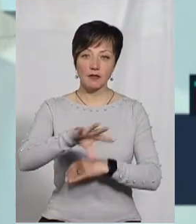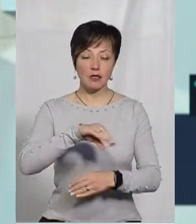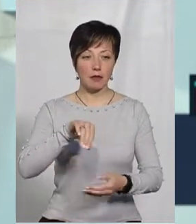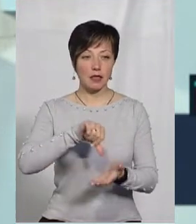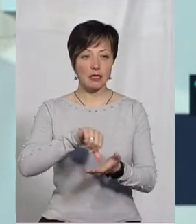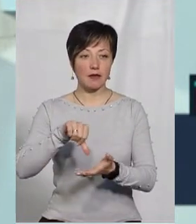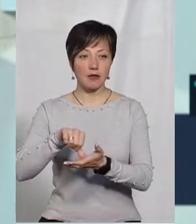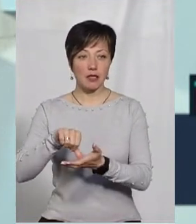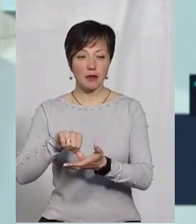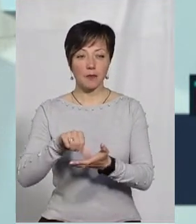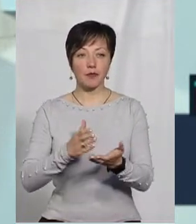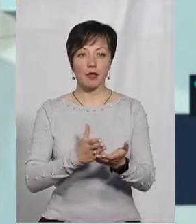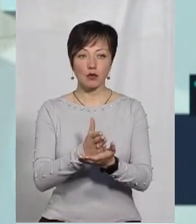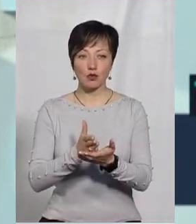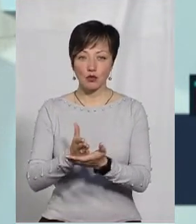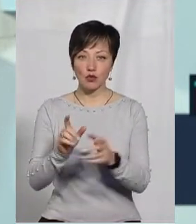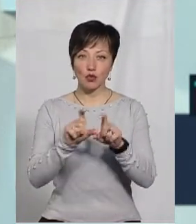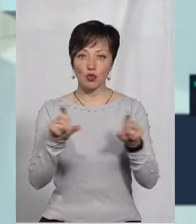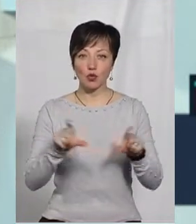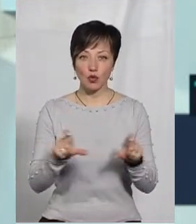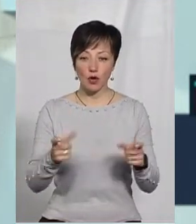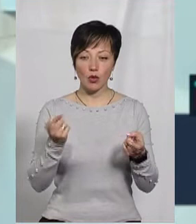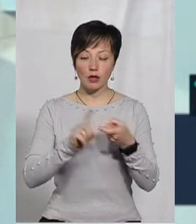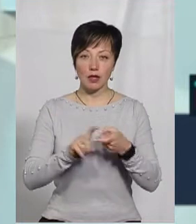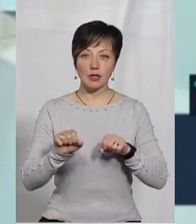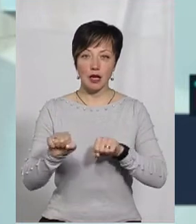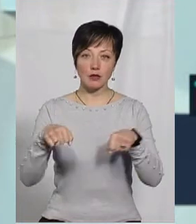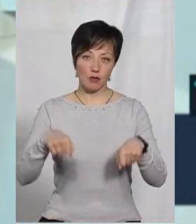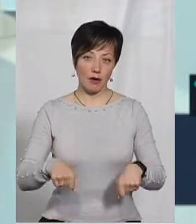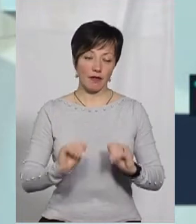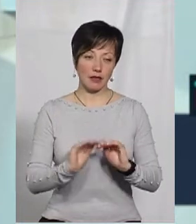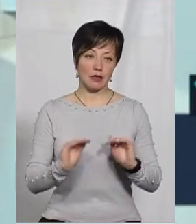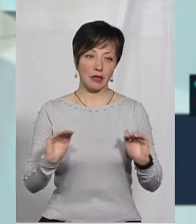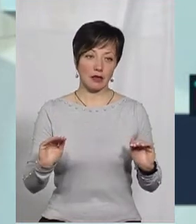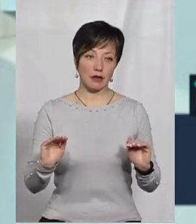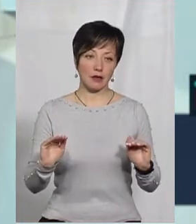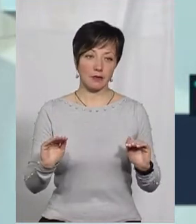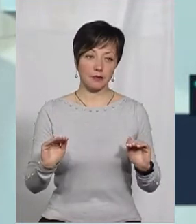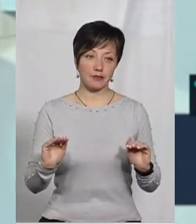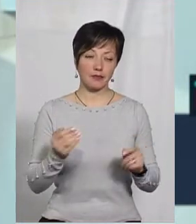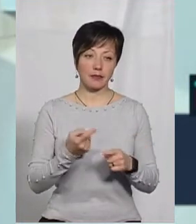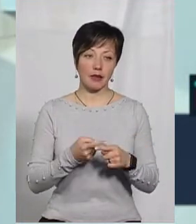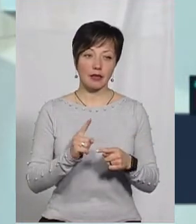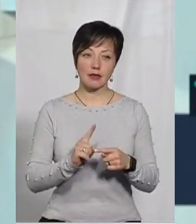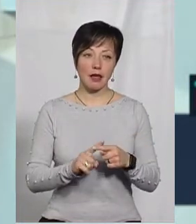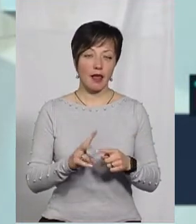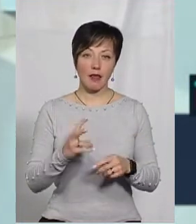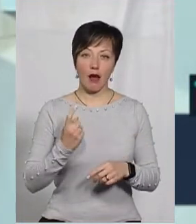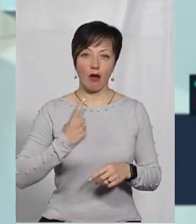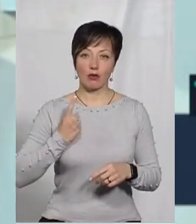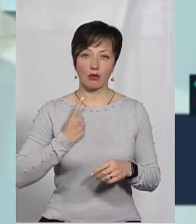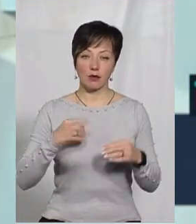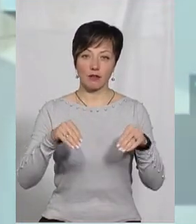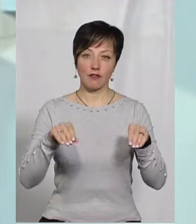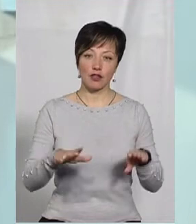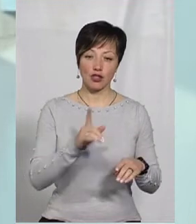представники служб і структур, які дотичні до захисту прав дітей. Тому це не одноосібне